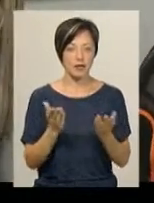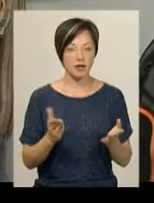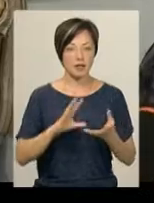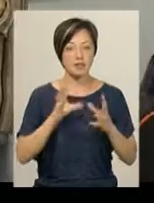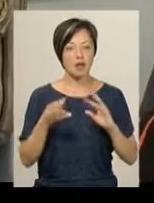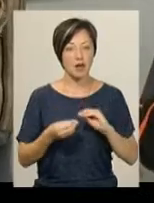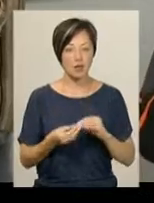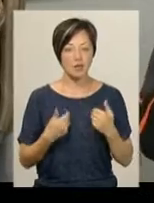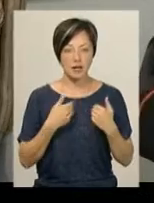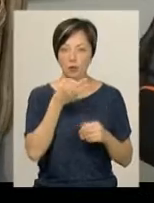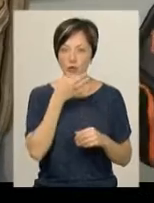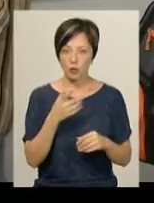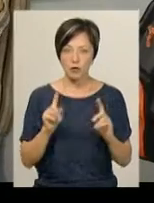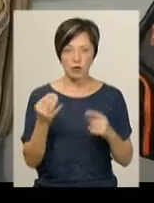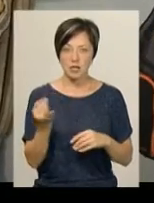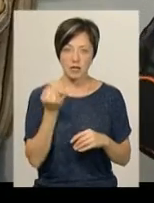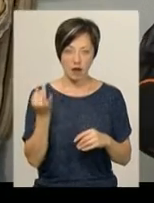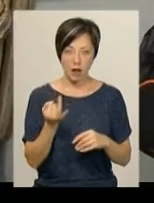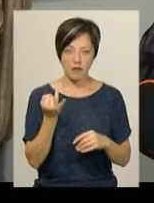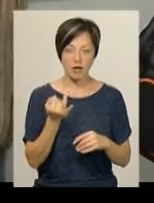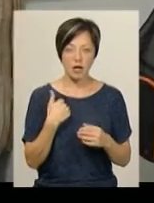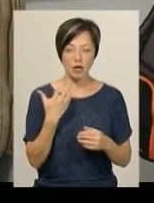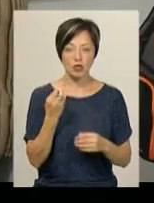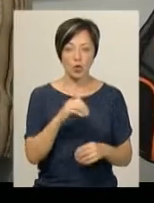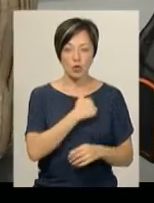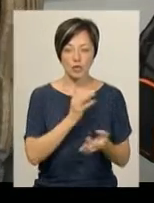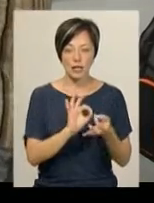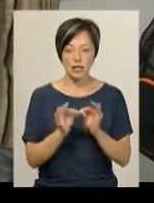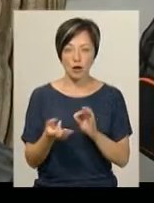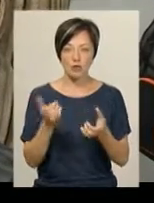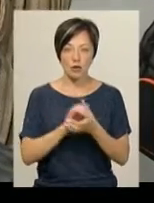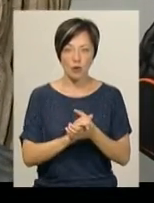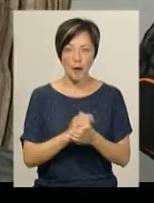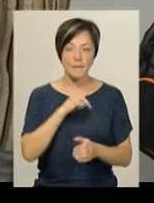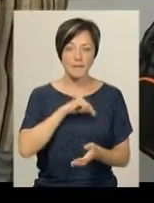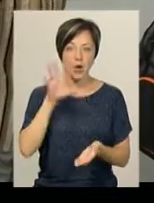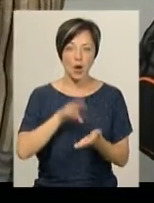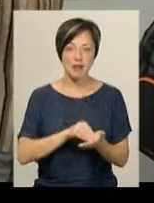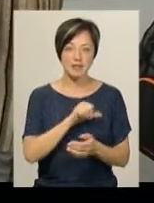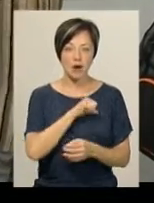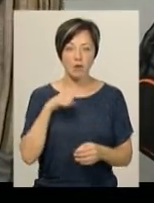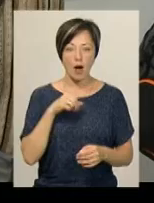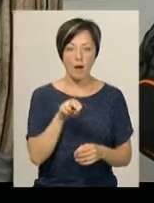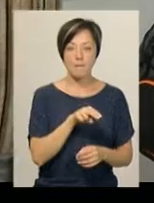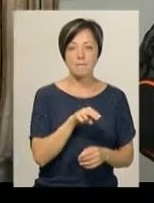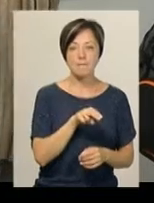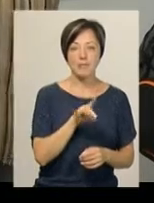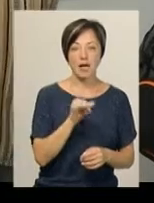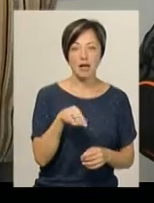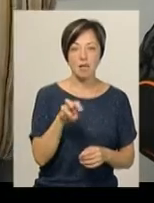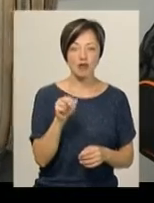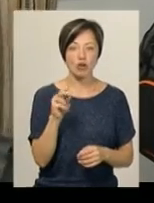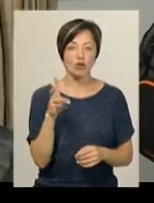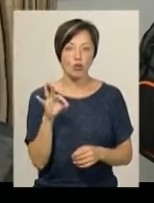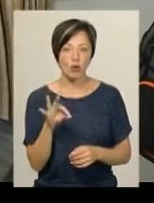загалом мені подобається, дуже цікаво. Я ще хочу детальніше рознайомитись з біографією самої Марії Приймаченко. Але, ну,